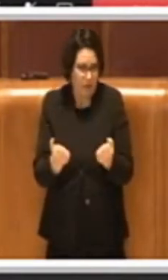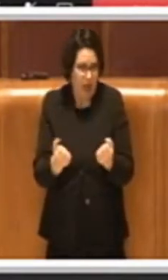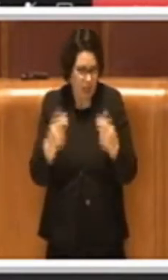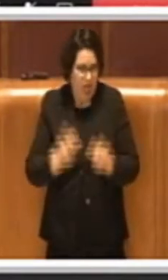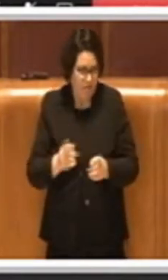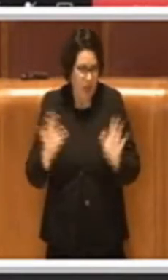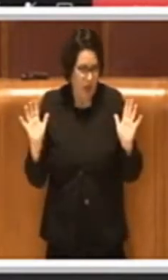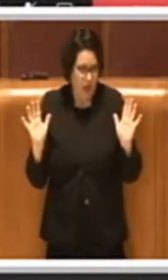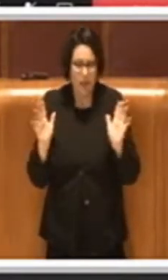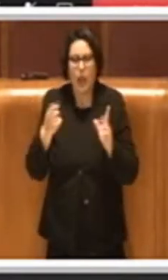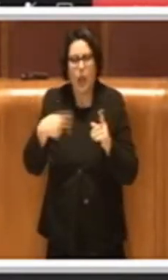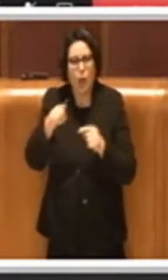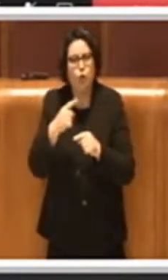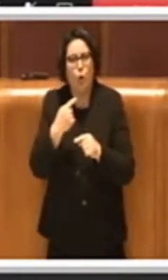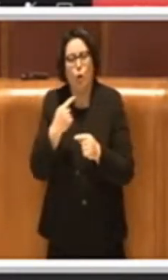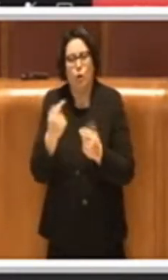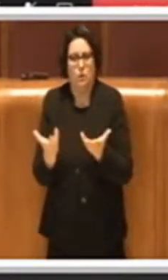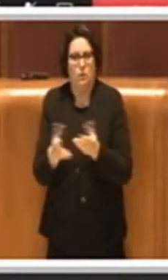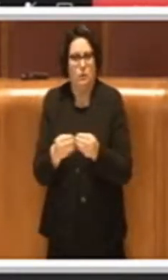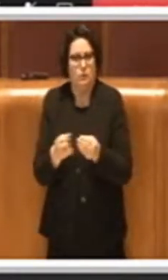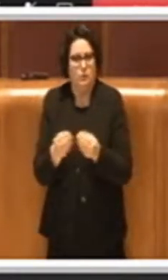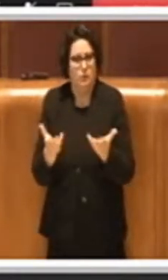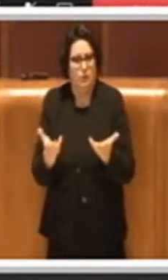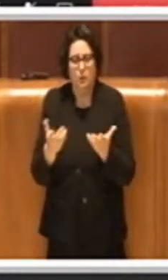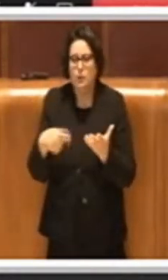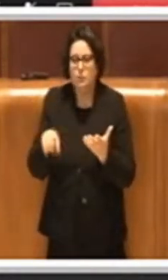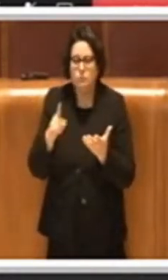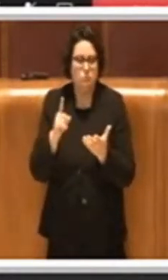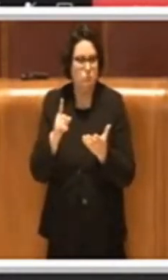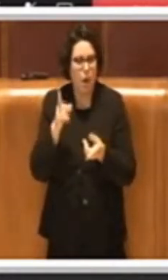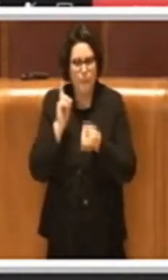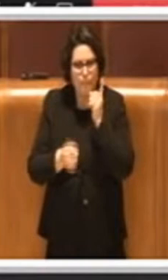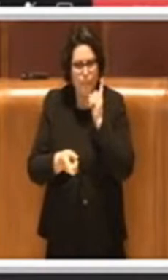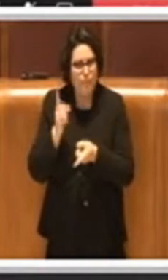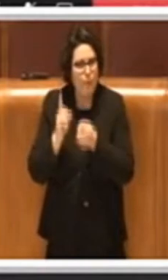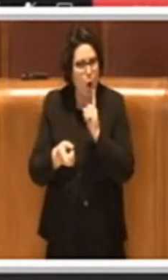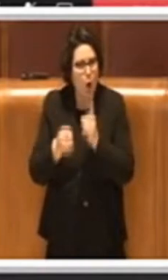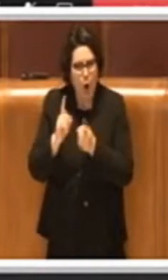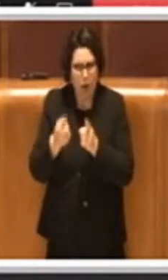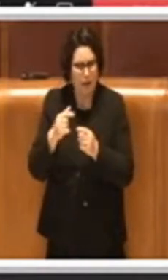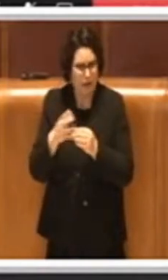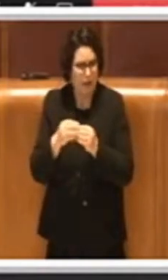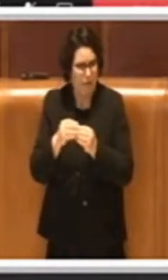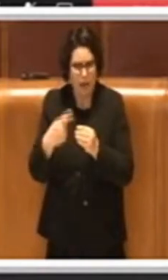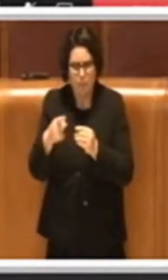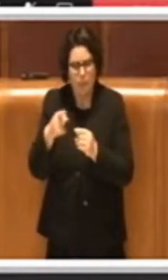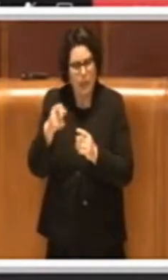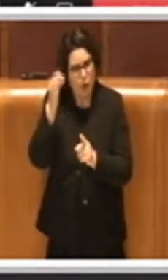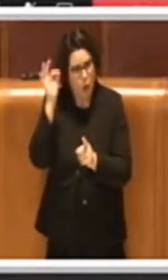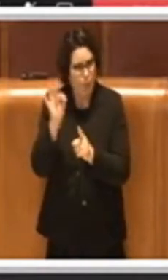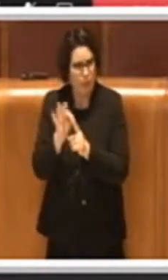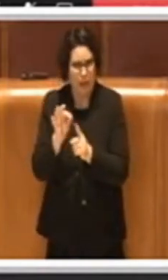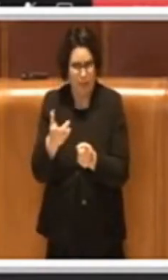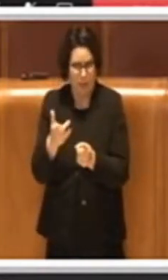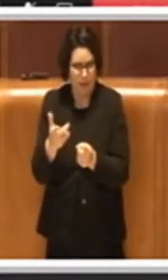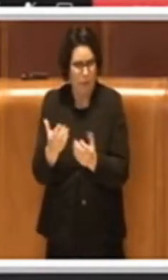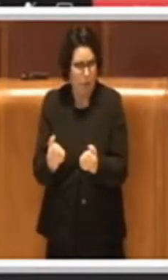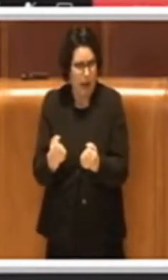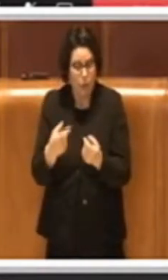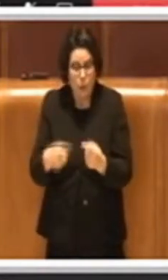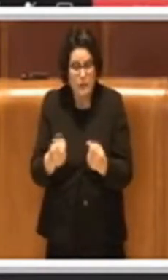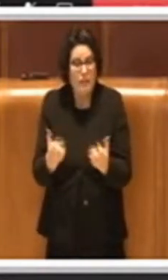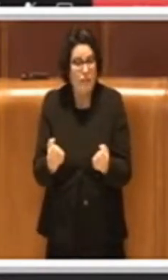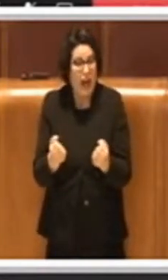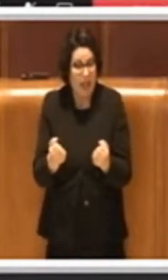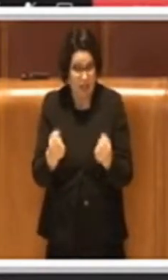Perciò, insomma, noi facciamo una politica che mira il benessere degli animali, ma questi sono fatti reali che hanno